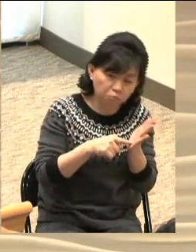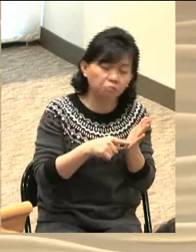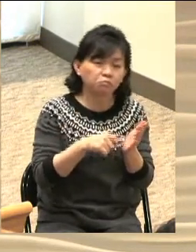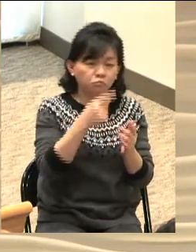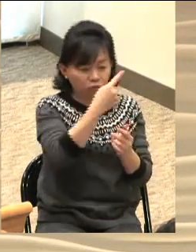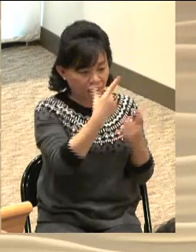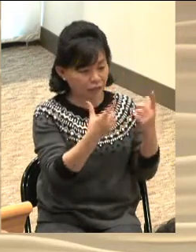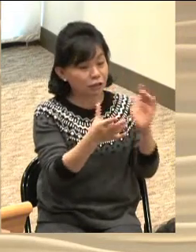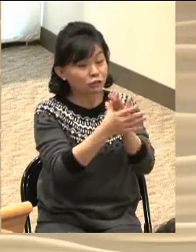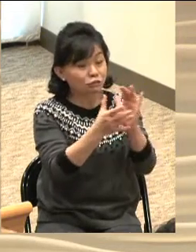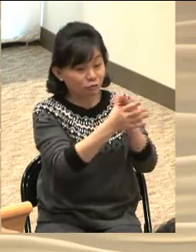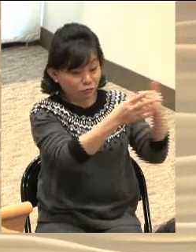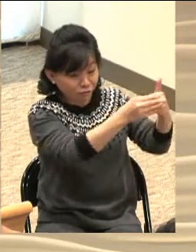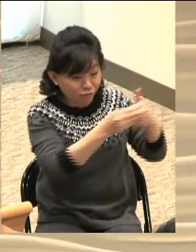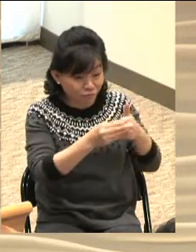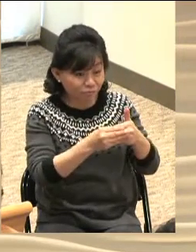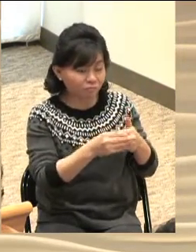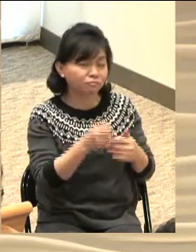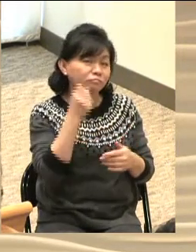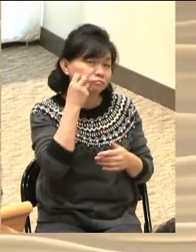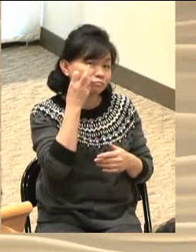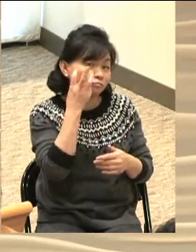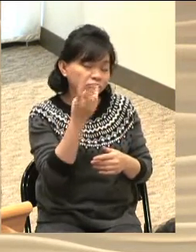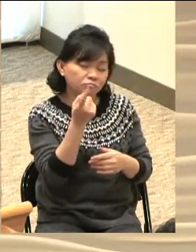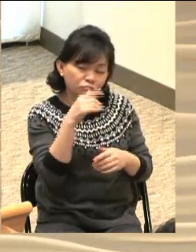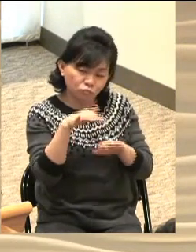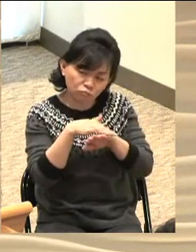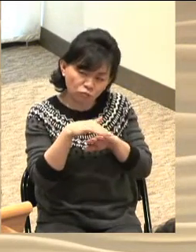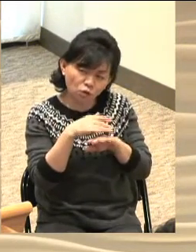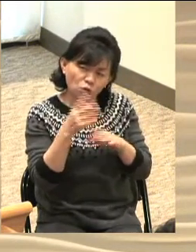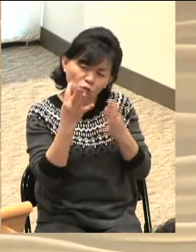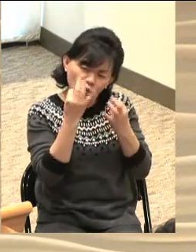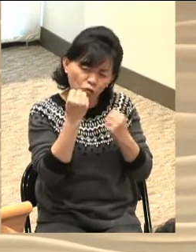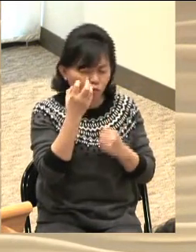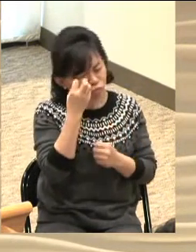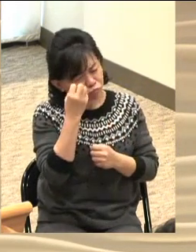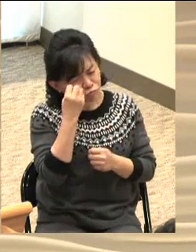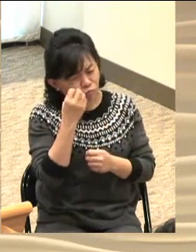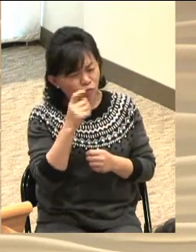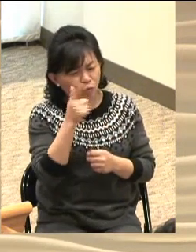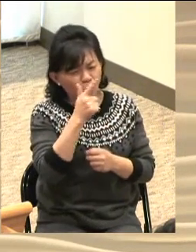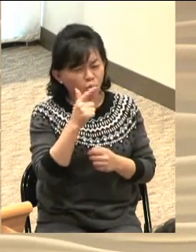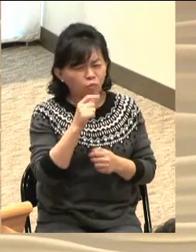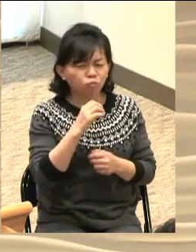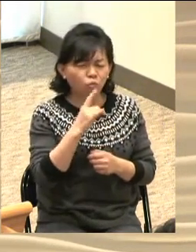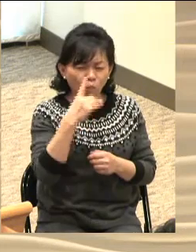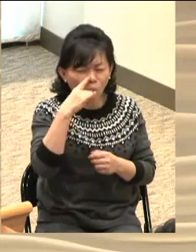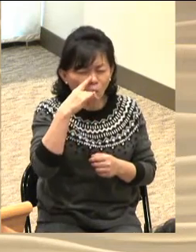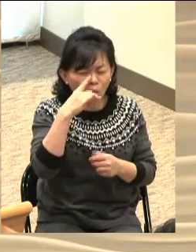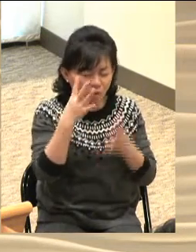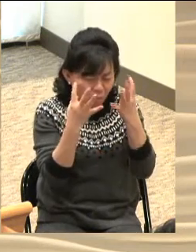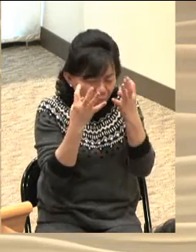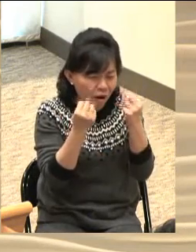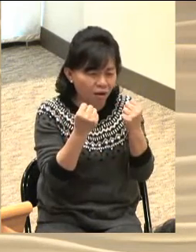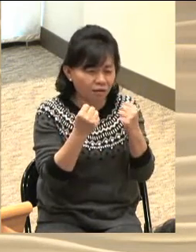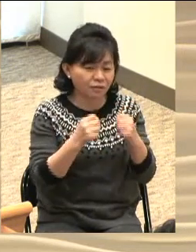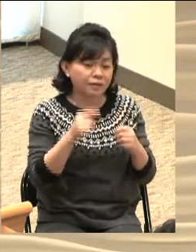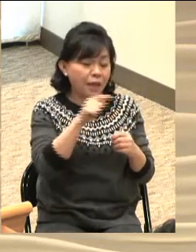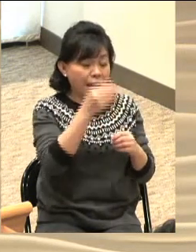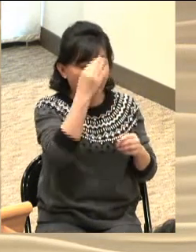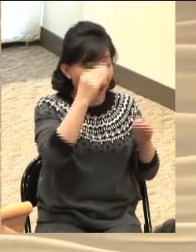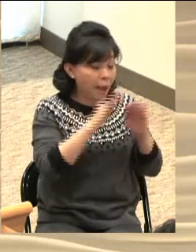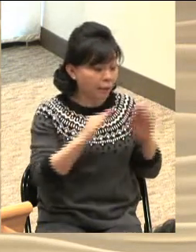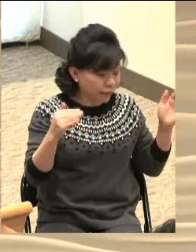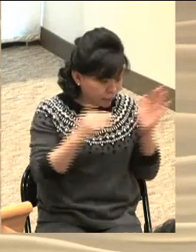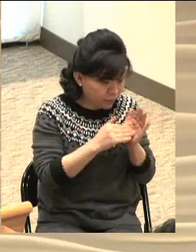한 몇 달 예배를 드리면서 궁금한 것이 너무너무 많은 것입니다 예배를 마치고 나면